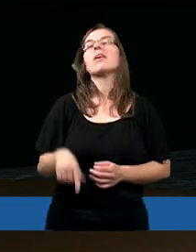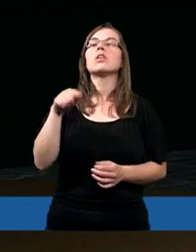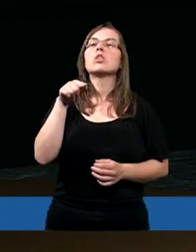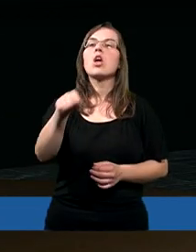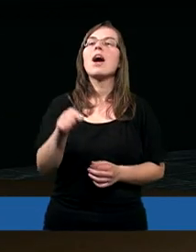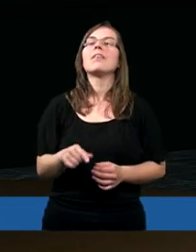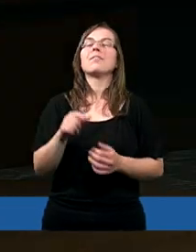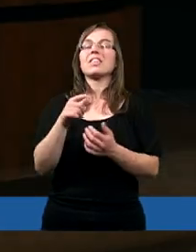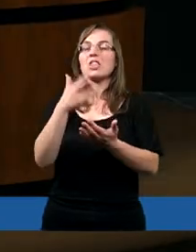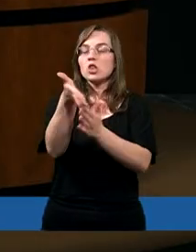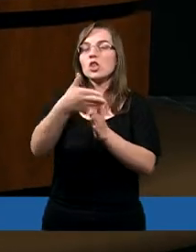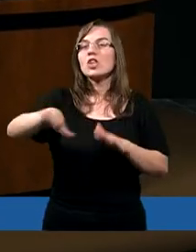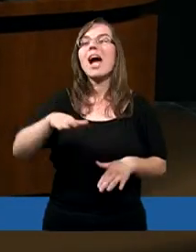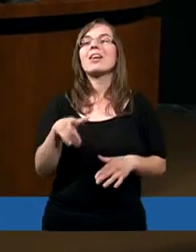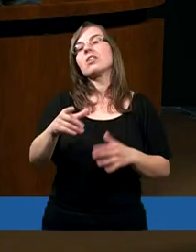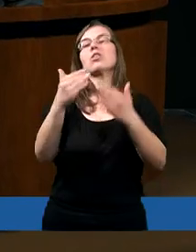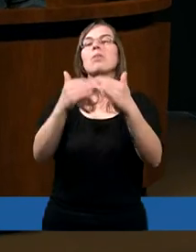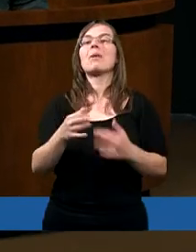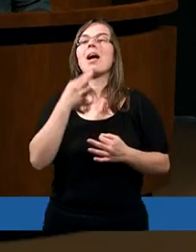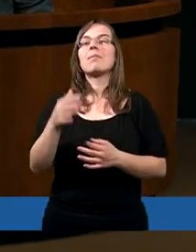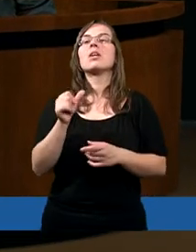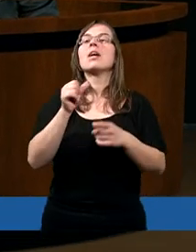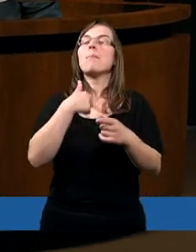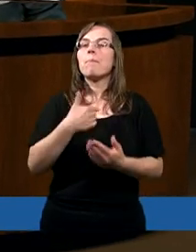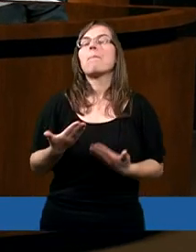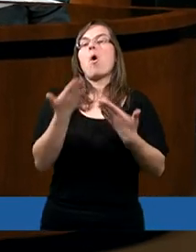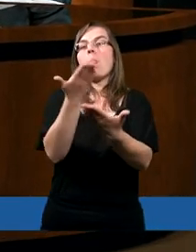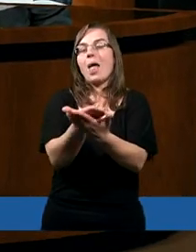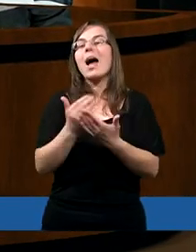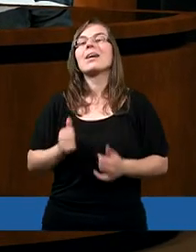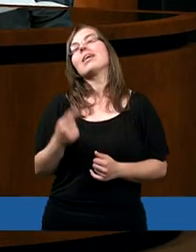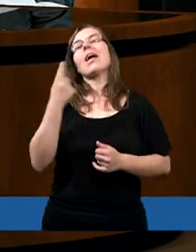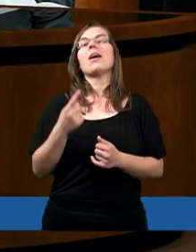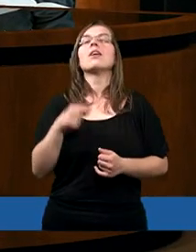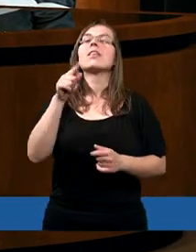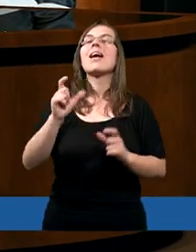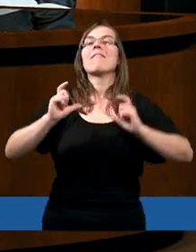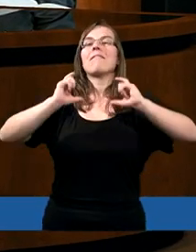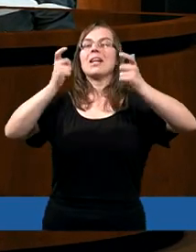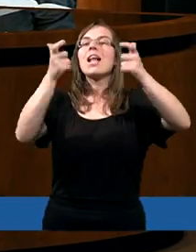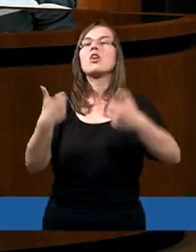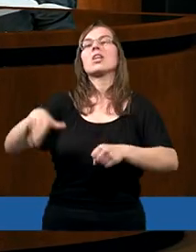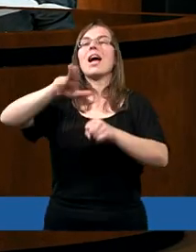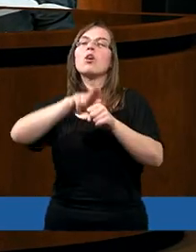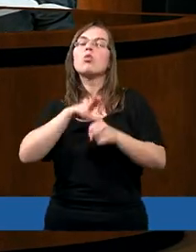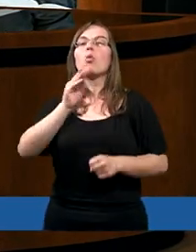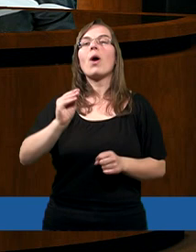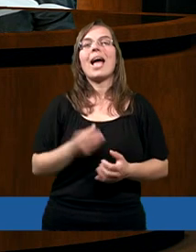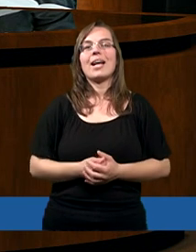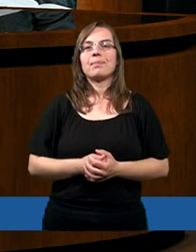W tej części psalmista podaje te wydarzenia, które